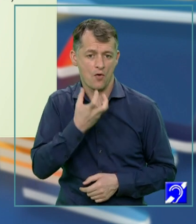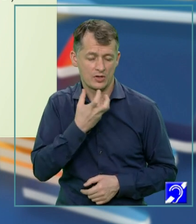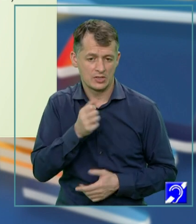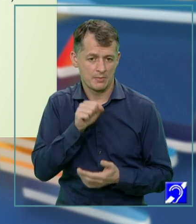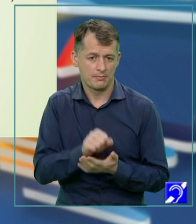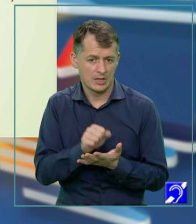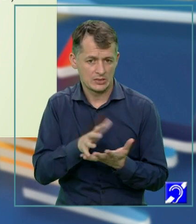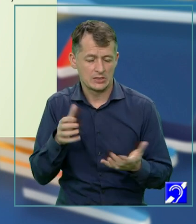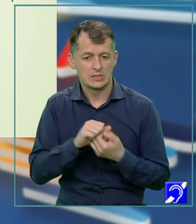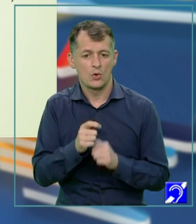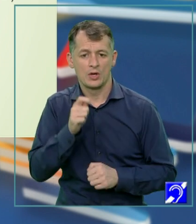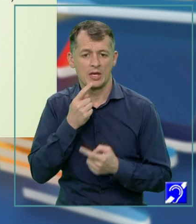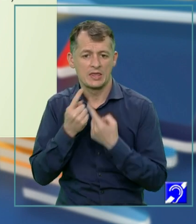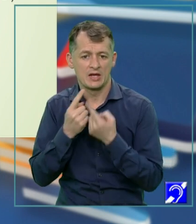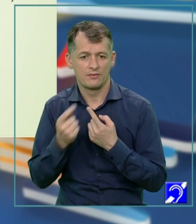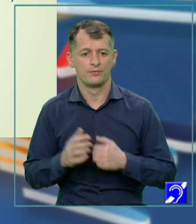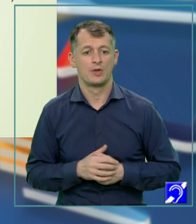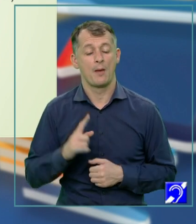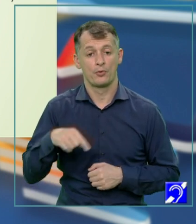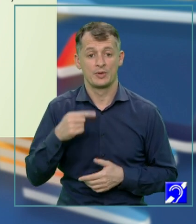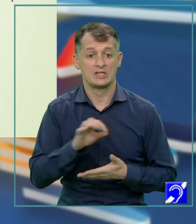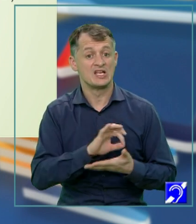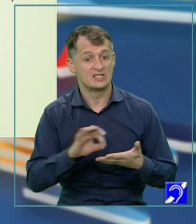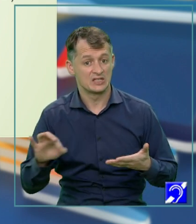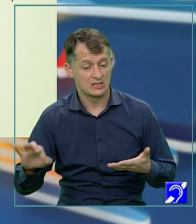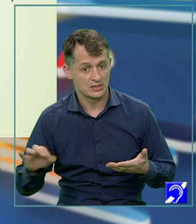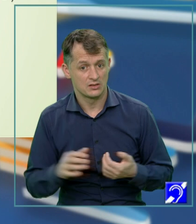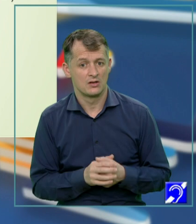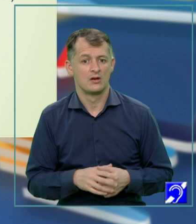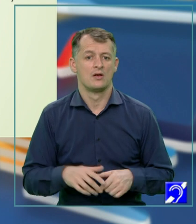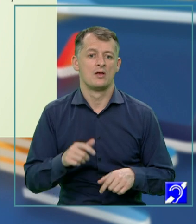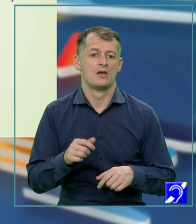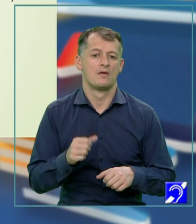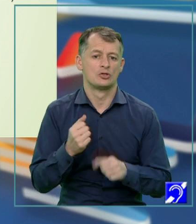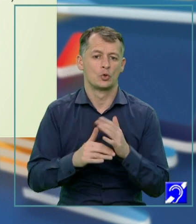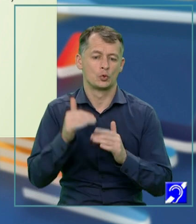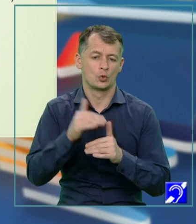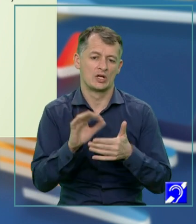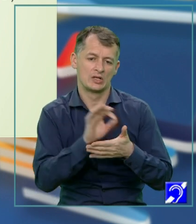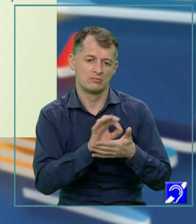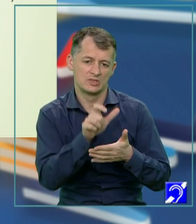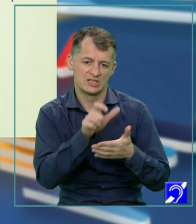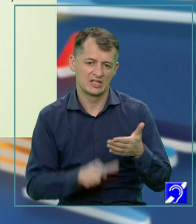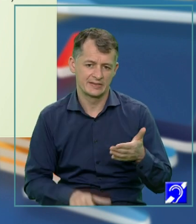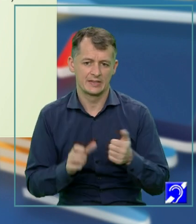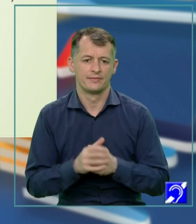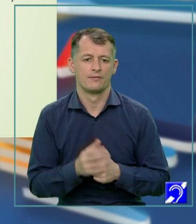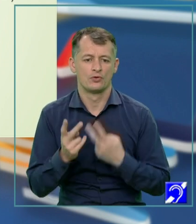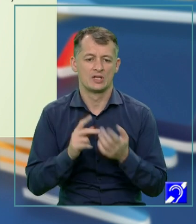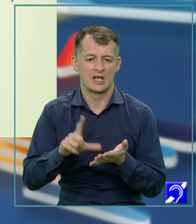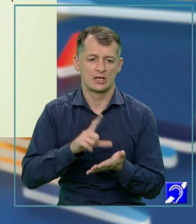sau interviul. Apoi există dialogul scris, folosit ca structură textuală sau ca mod de expunere utilizat în literatură.